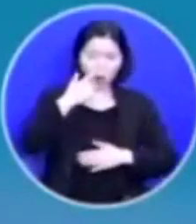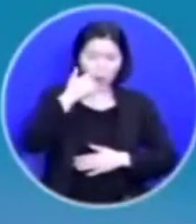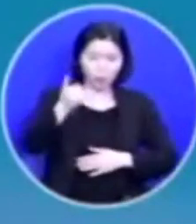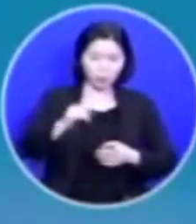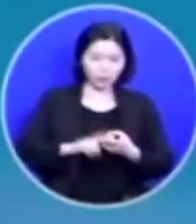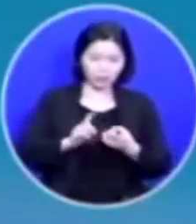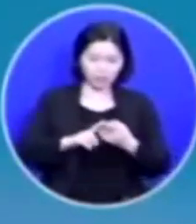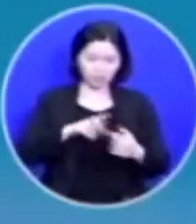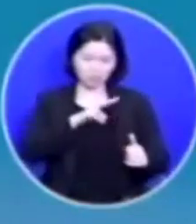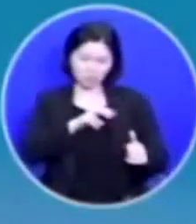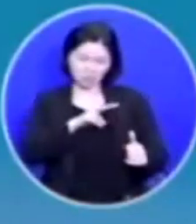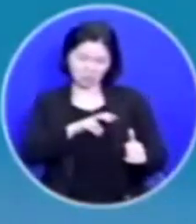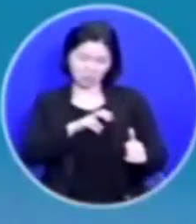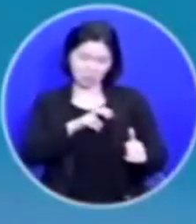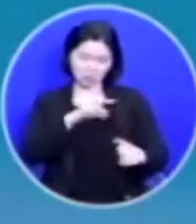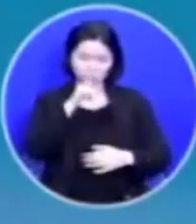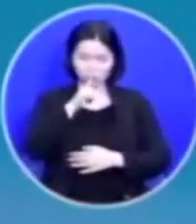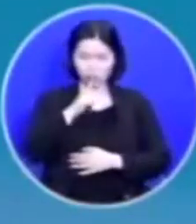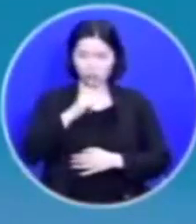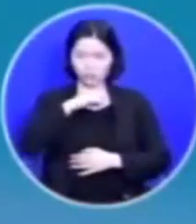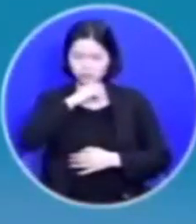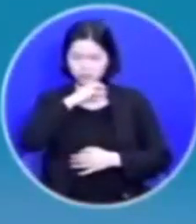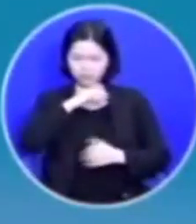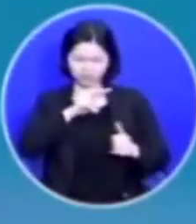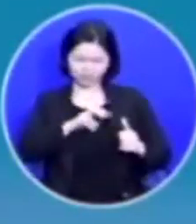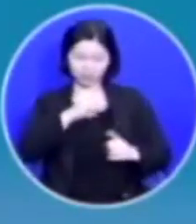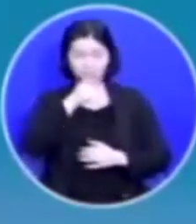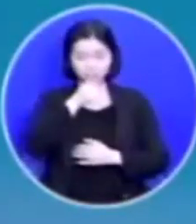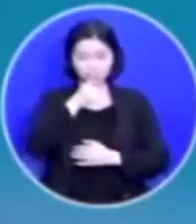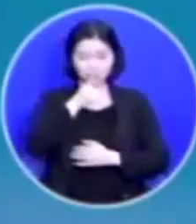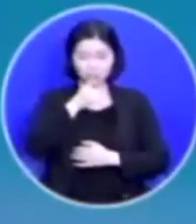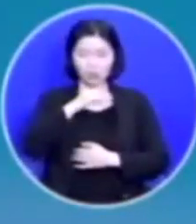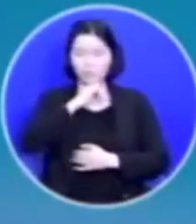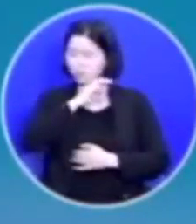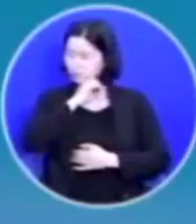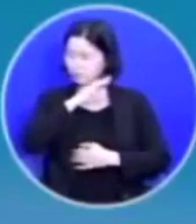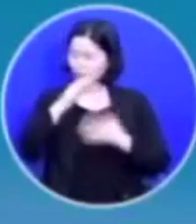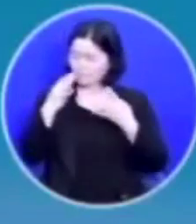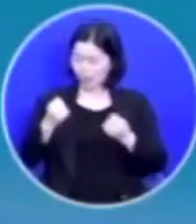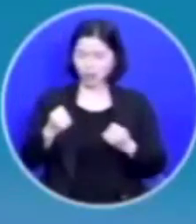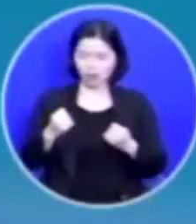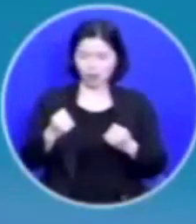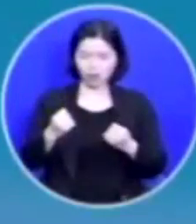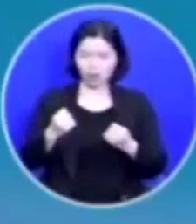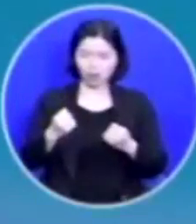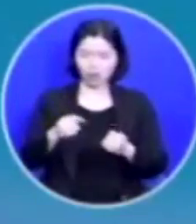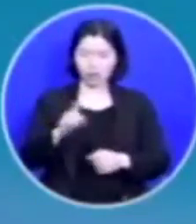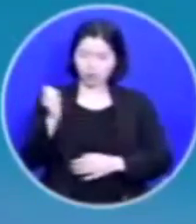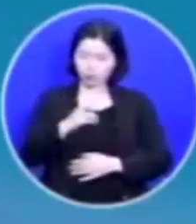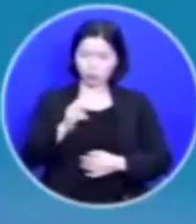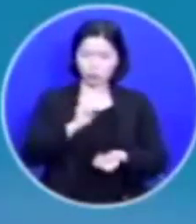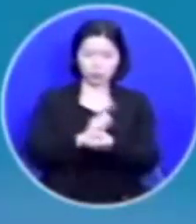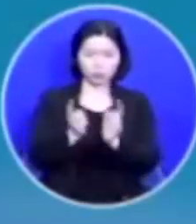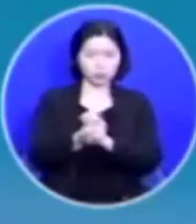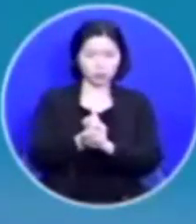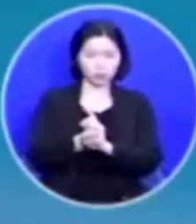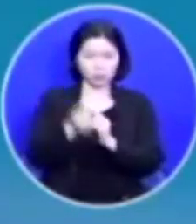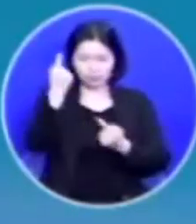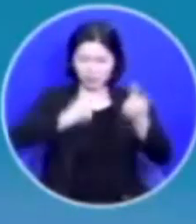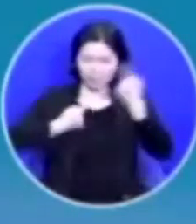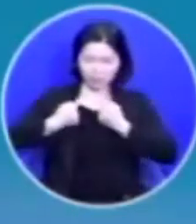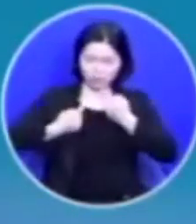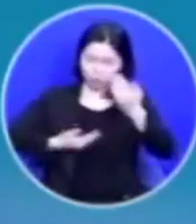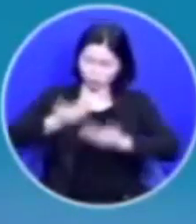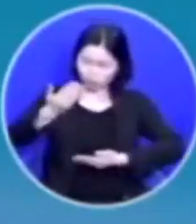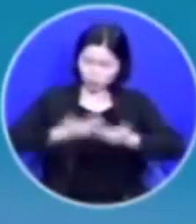미워하거나 또는 원망하거나 불만하거나 또는 서로 상처를 주고 받는 관계